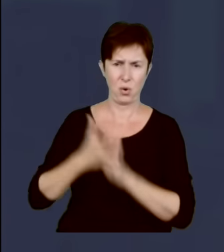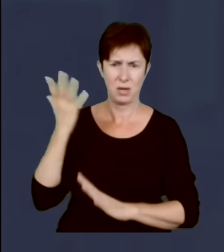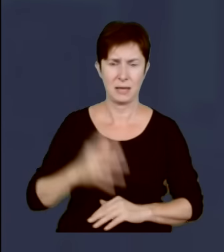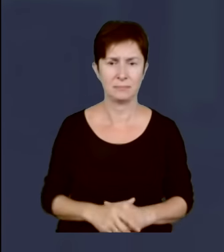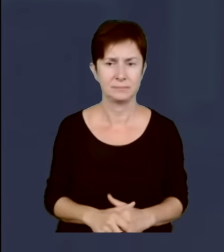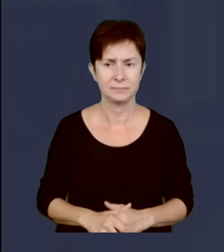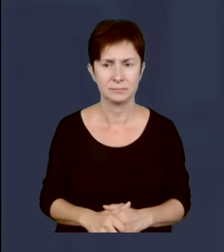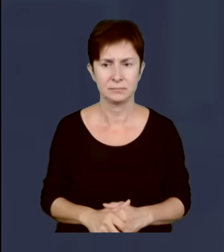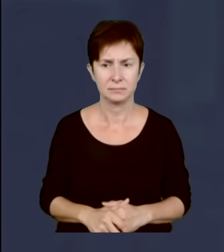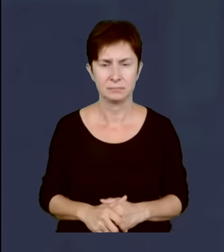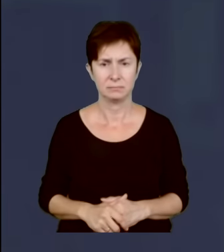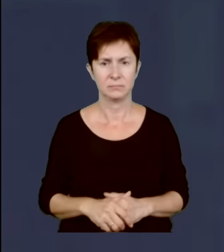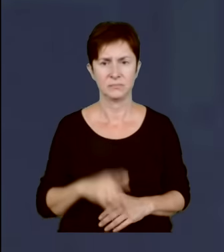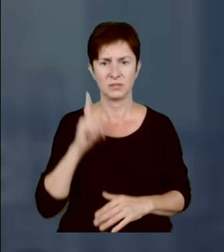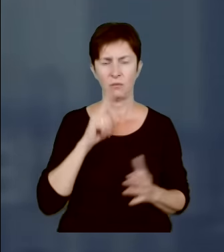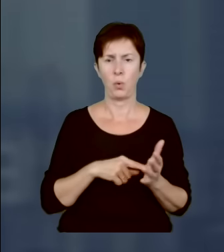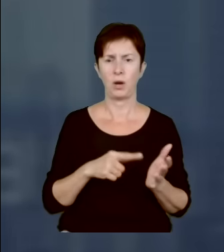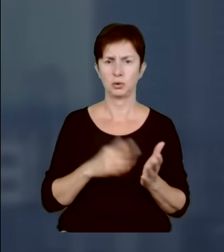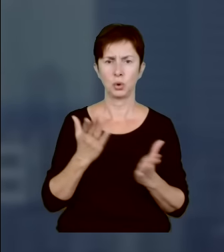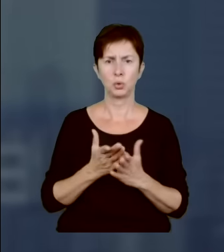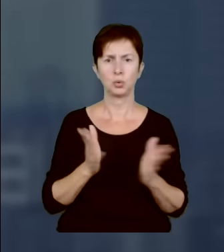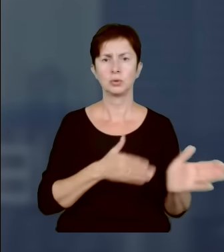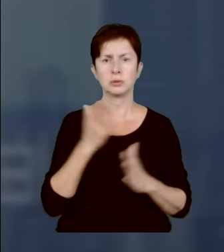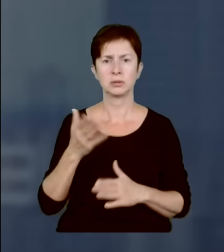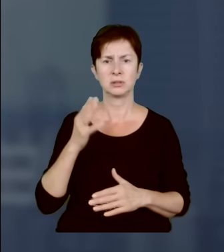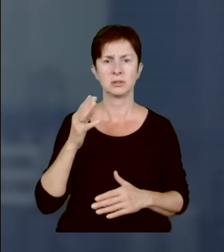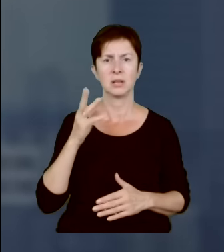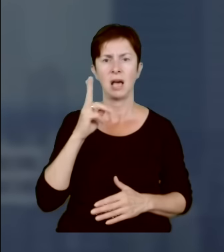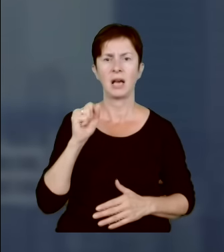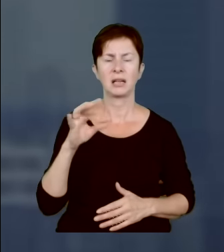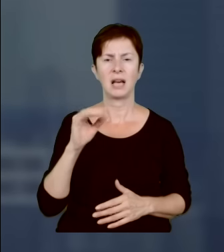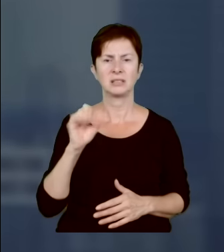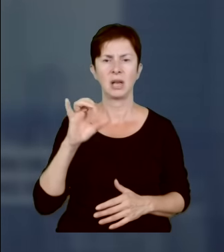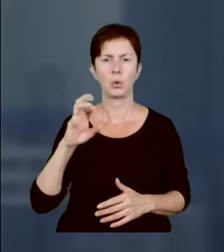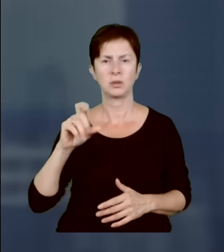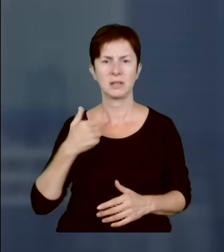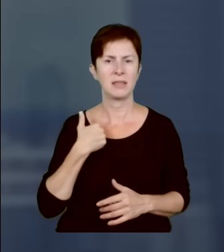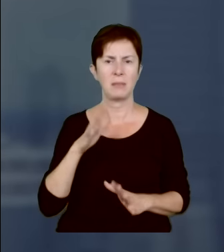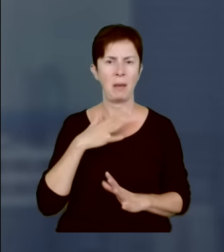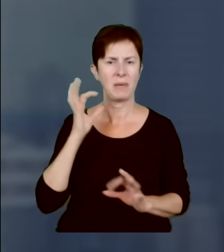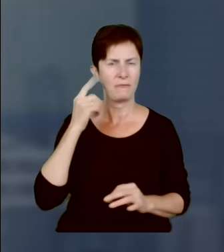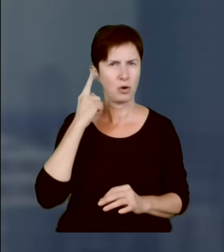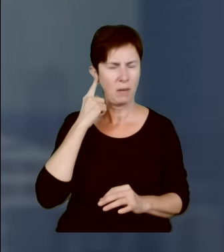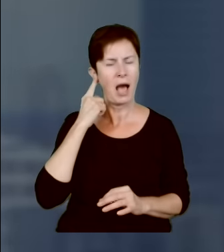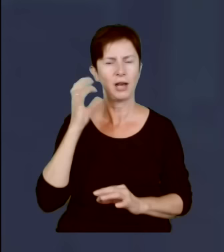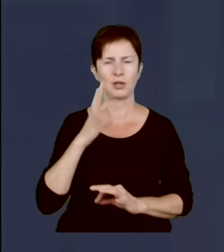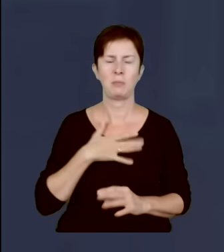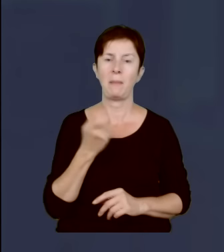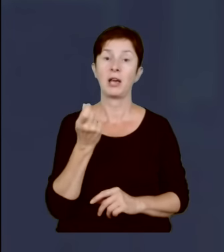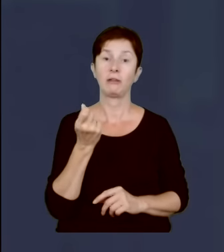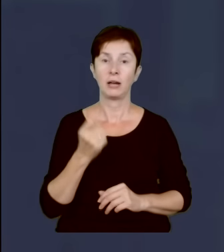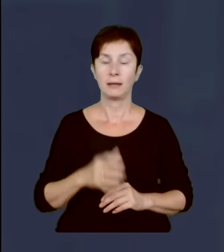właśnie, nie wiem czy już powinnam oddawać głos Kasi Gujskiej, bo nie mam informacji. Mamy jeszcze chwilę, no ale